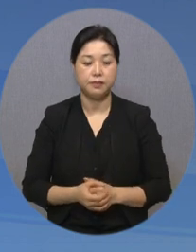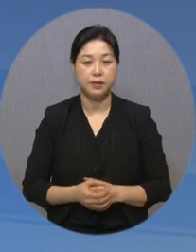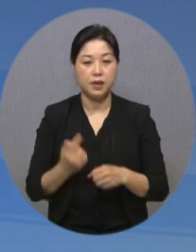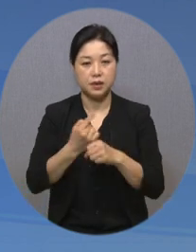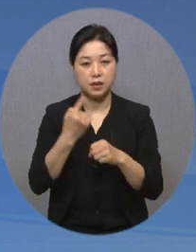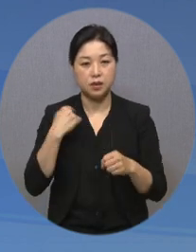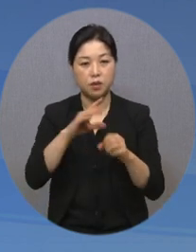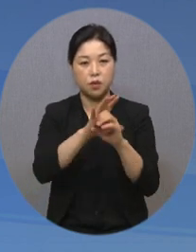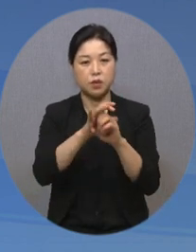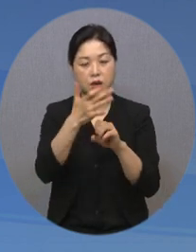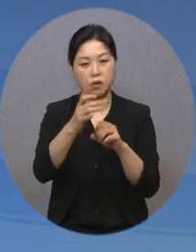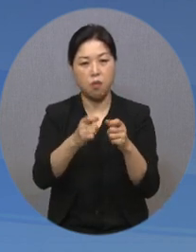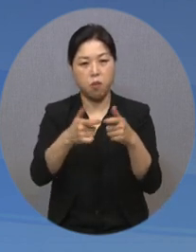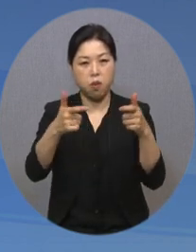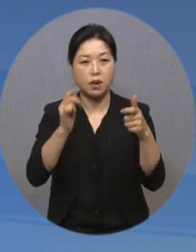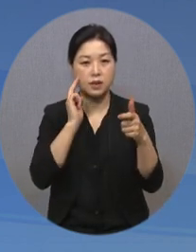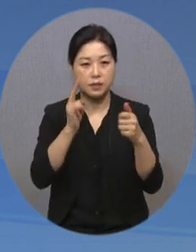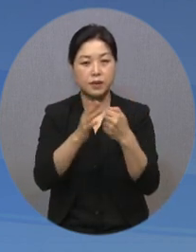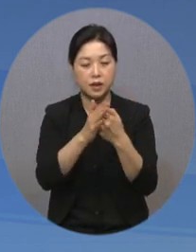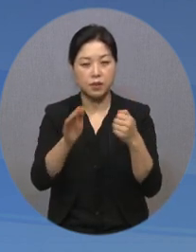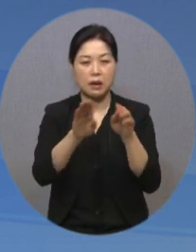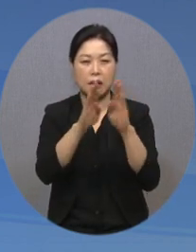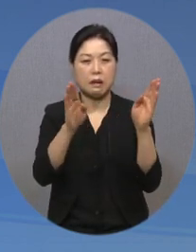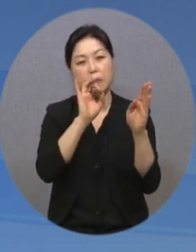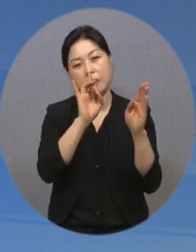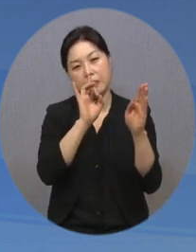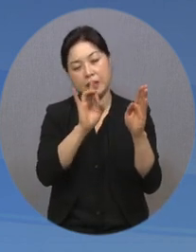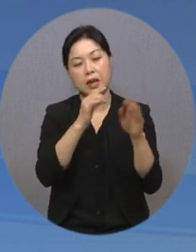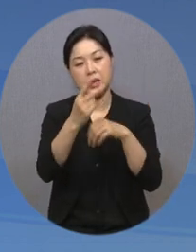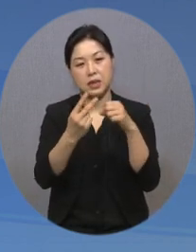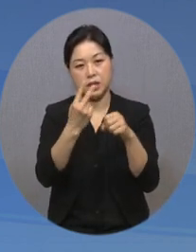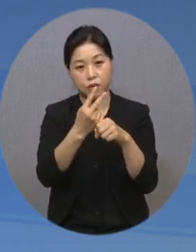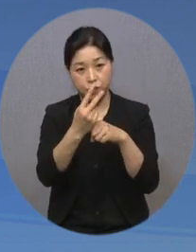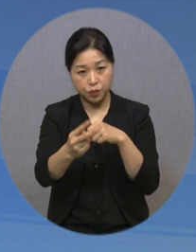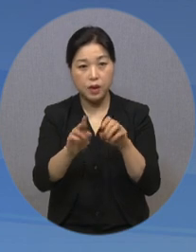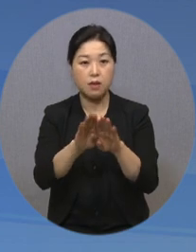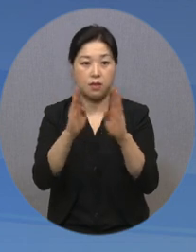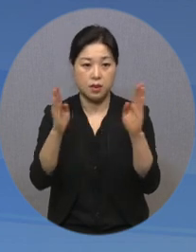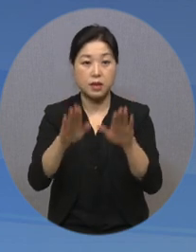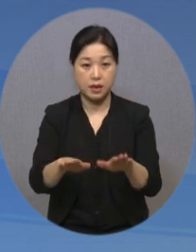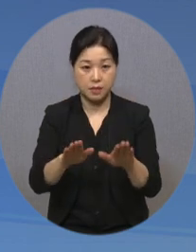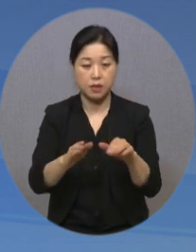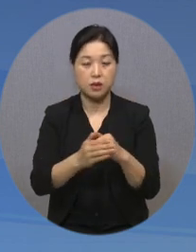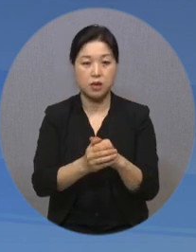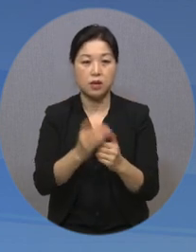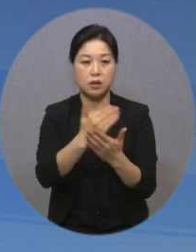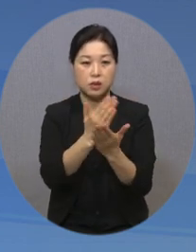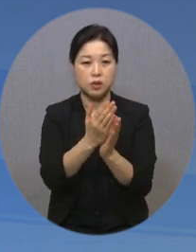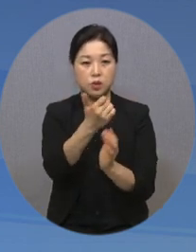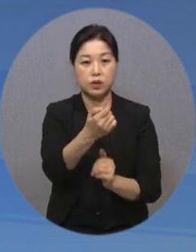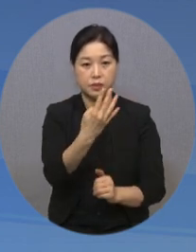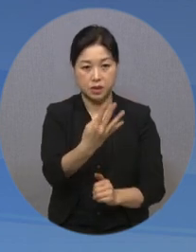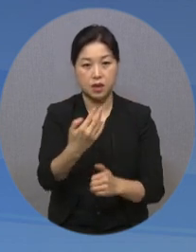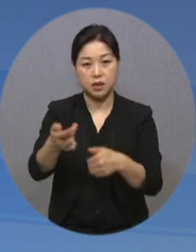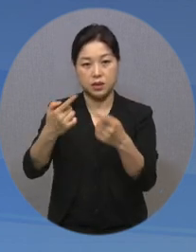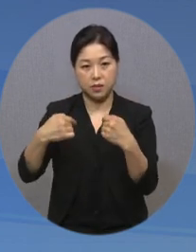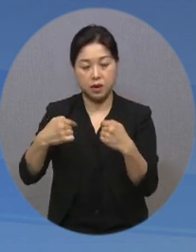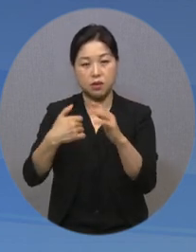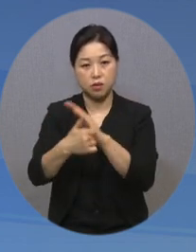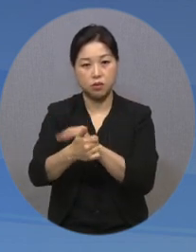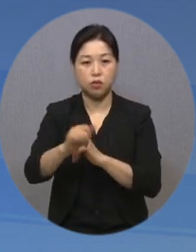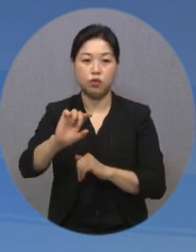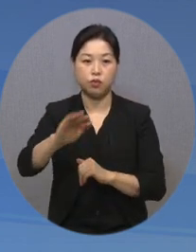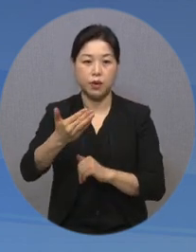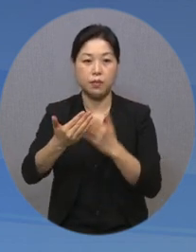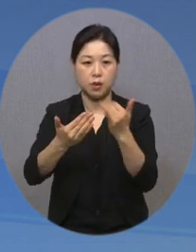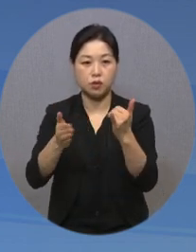코로나19 급속 확산으로 개최되지 못해 2년 만에 열리는 이번 대회는 54개 직종 900여 명 선수가 참가하며